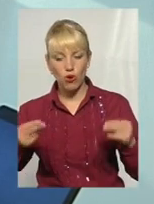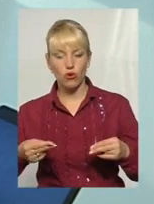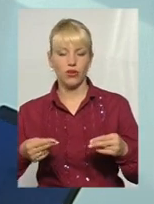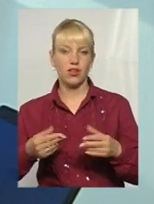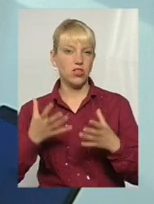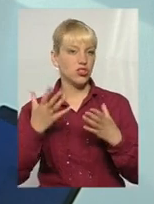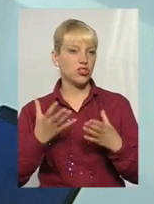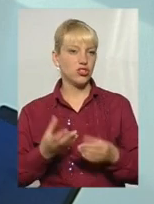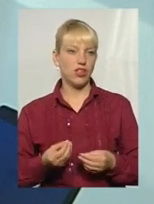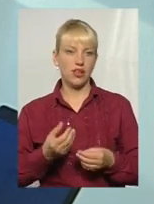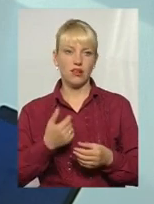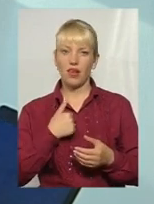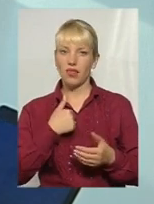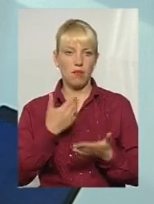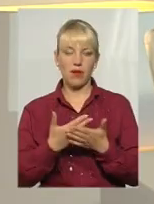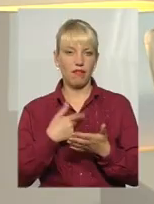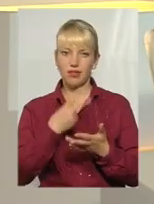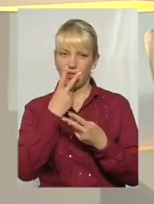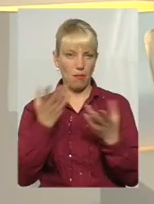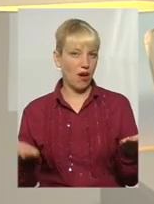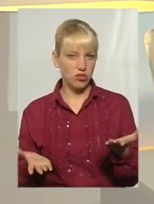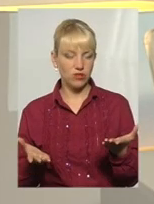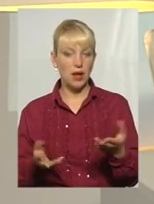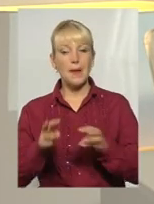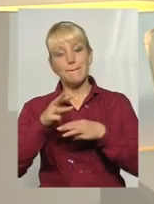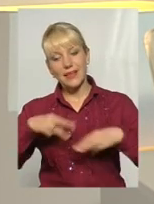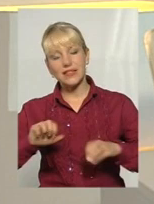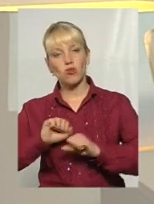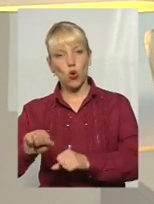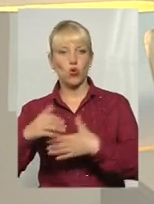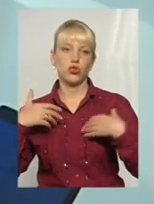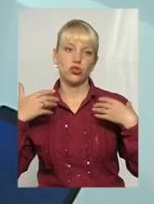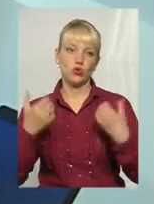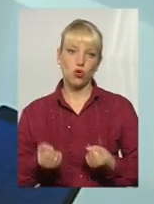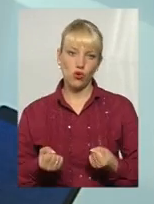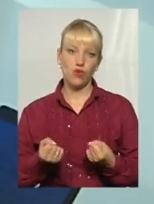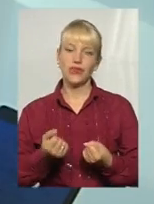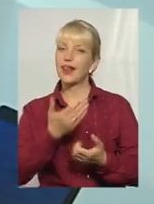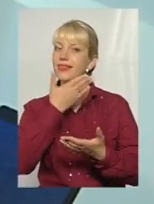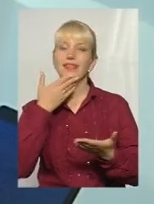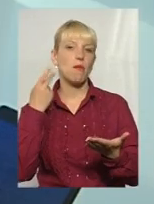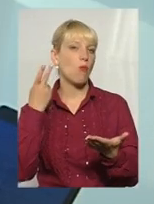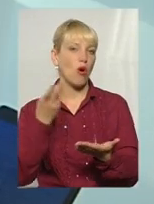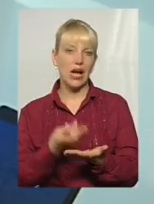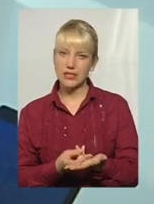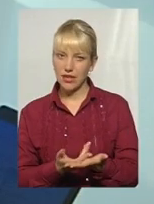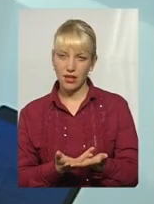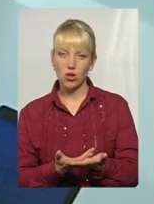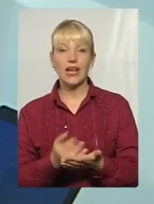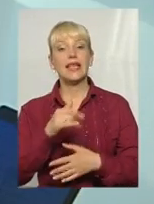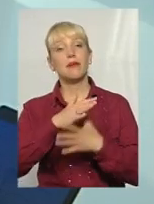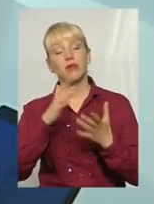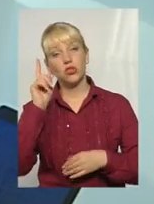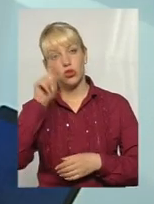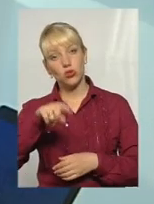угоди, я, наприклад, поки що не бачив, Міністерство охорони здоров'я не показало. Більше того, ж знаєте,